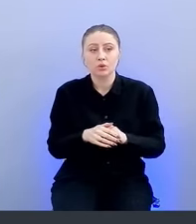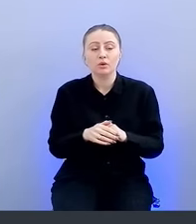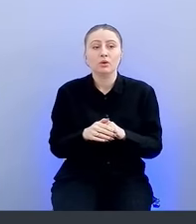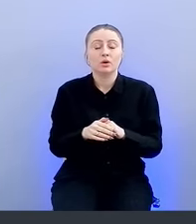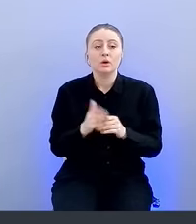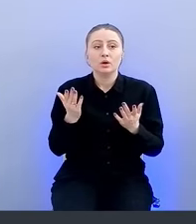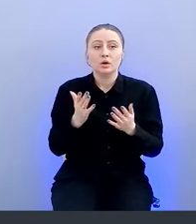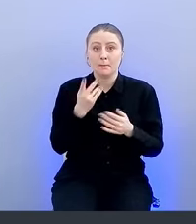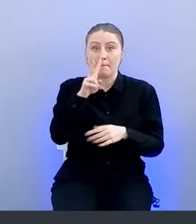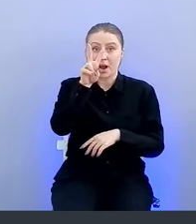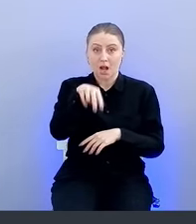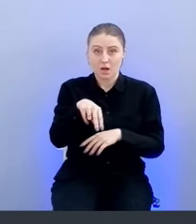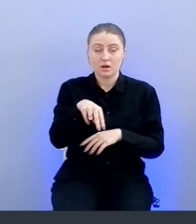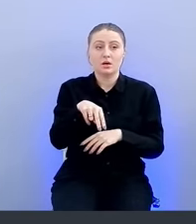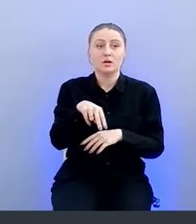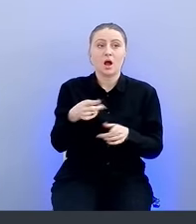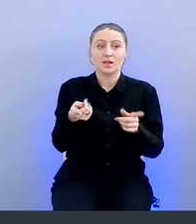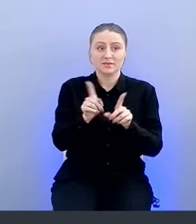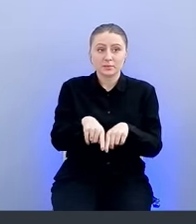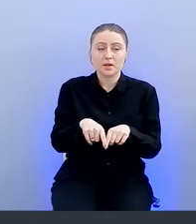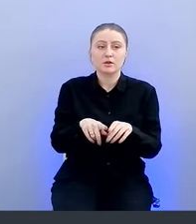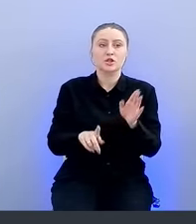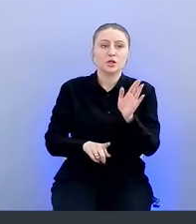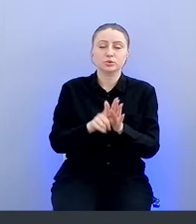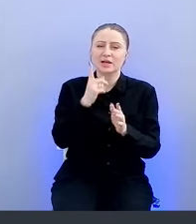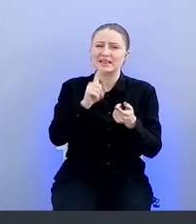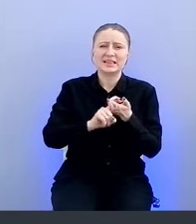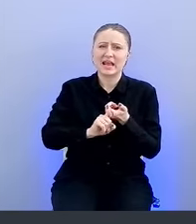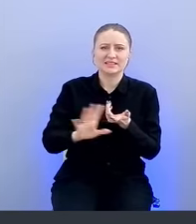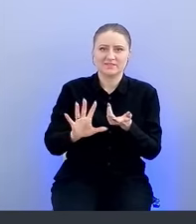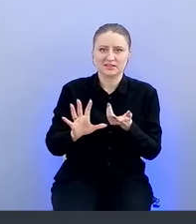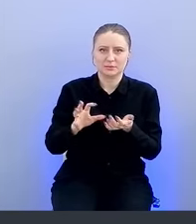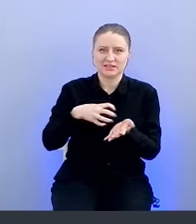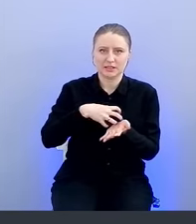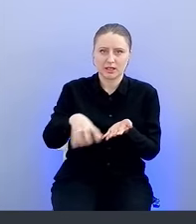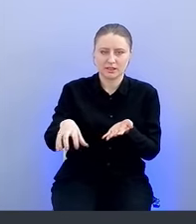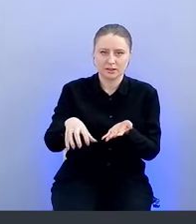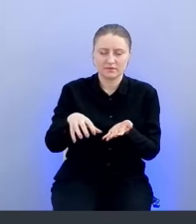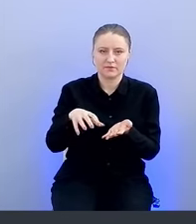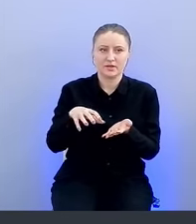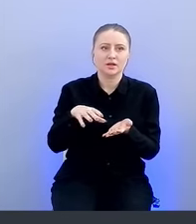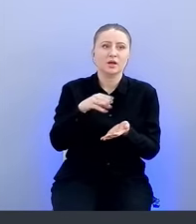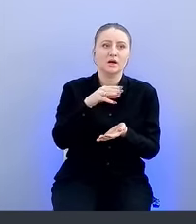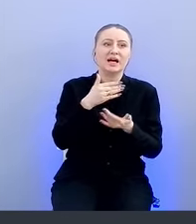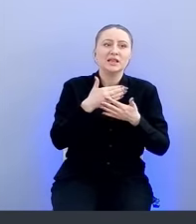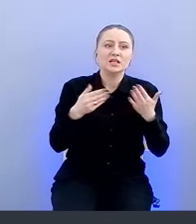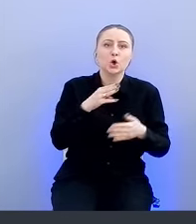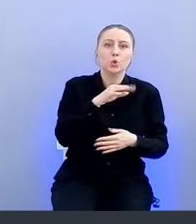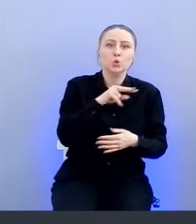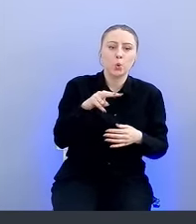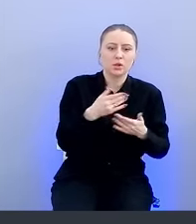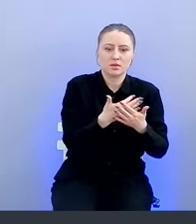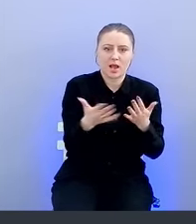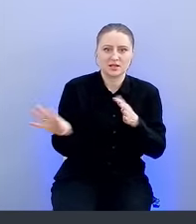что параллельно запускается независимое сканирование несколькими тулами сразу. При этом